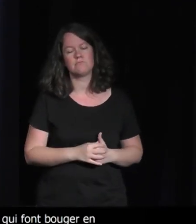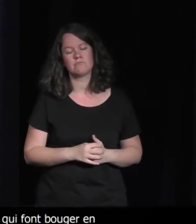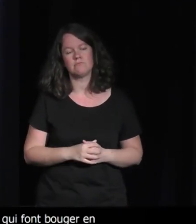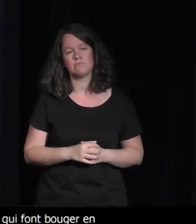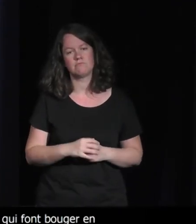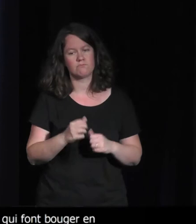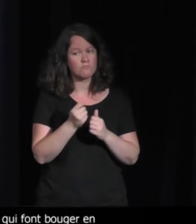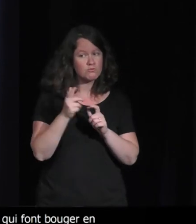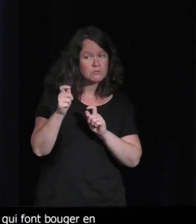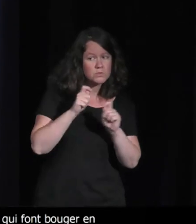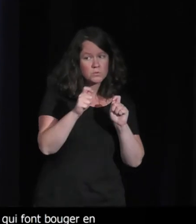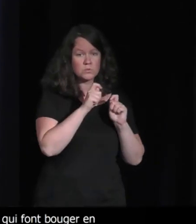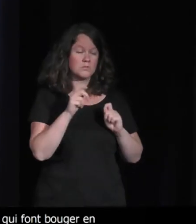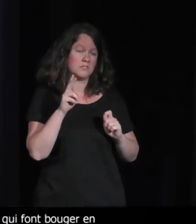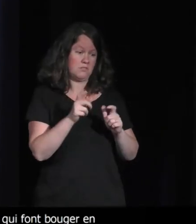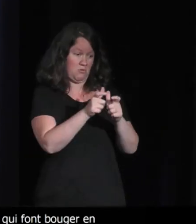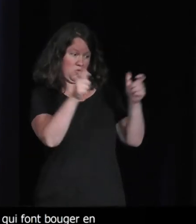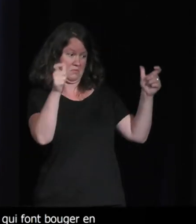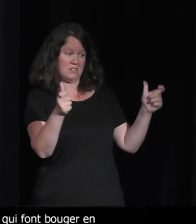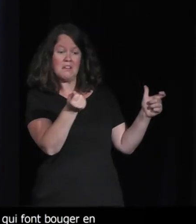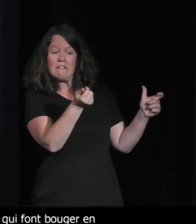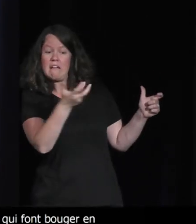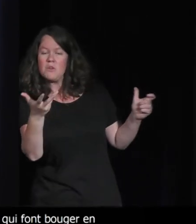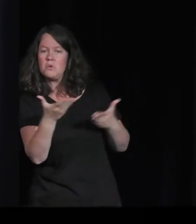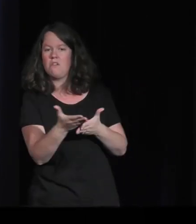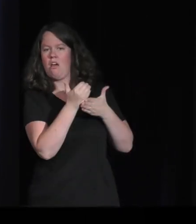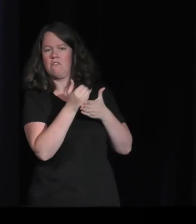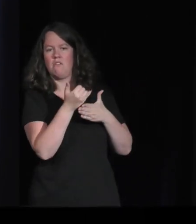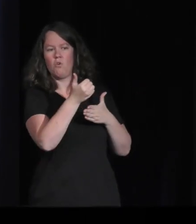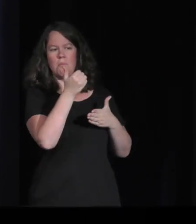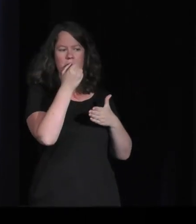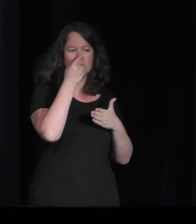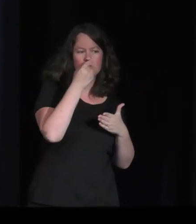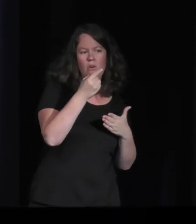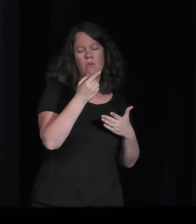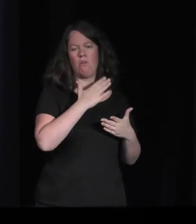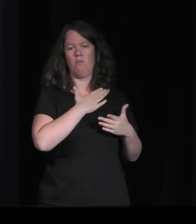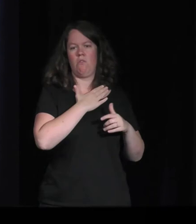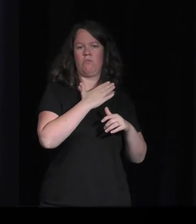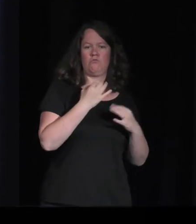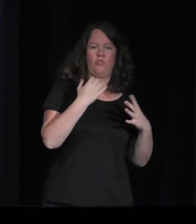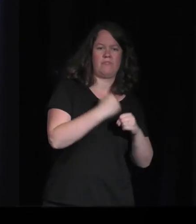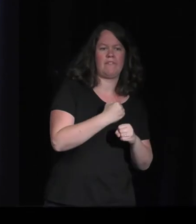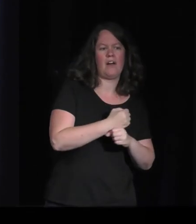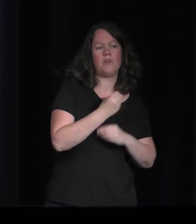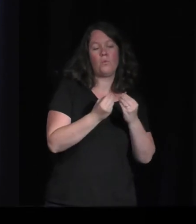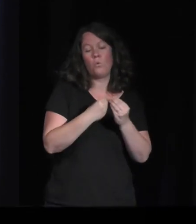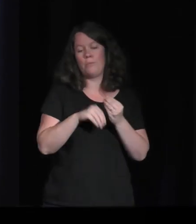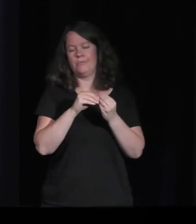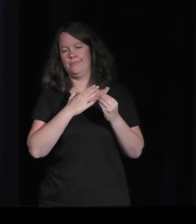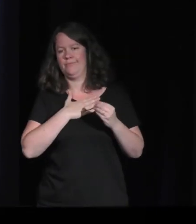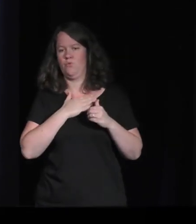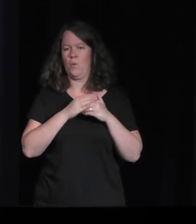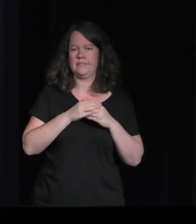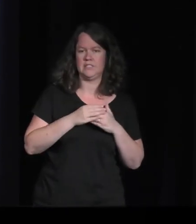disais. C'est quelques employés dans une structure qui se motivent plus ou moins sur leur temps payé, plus ou moins probablement en heures sub gratos, à